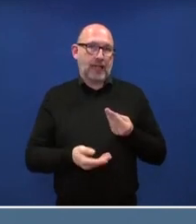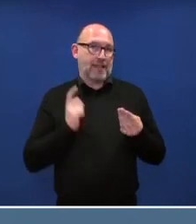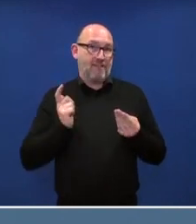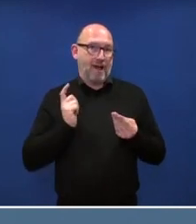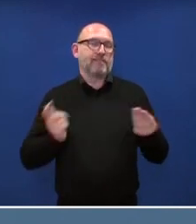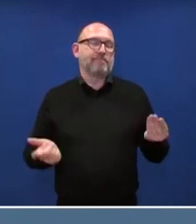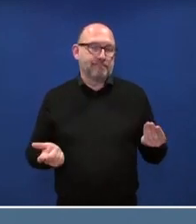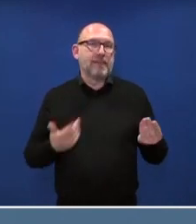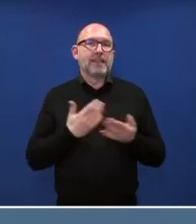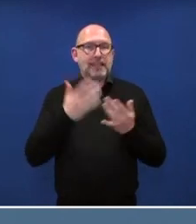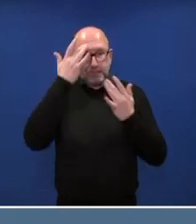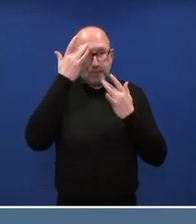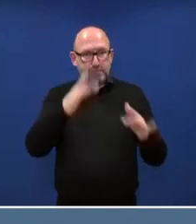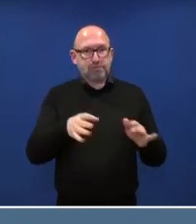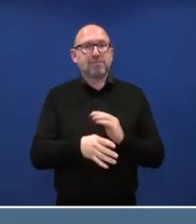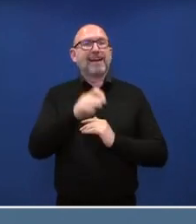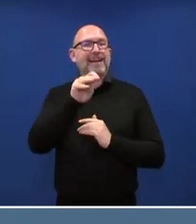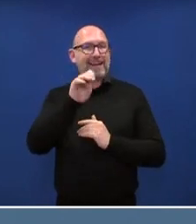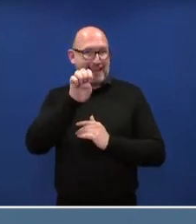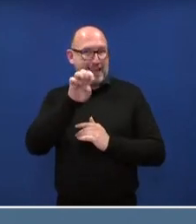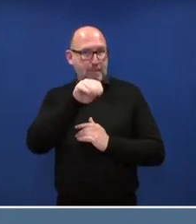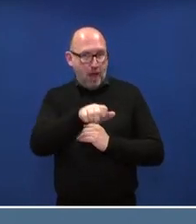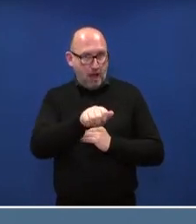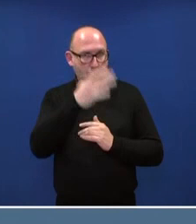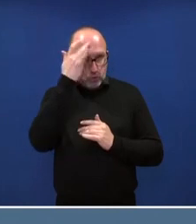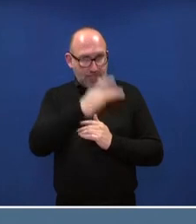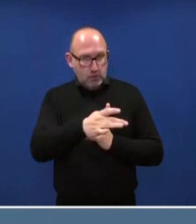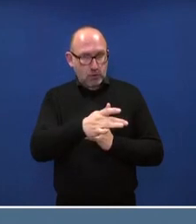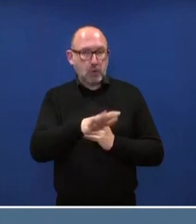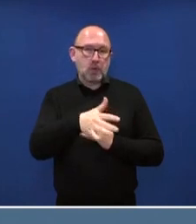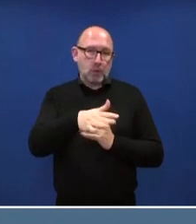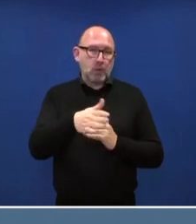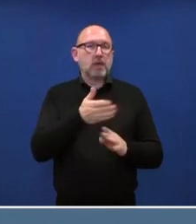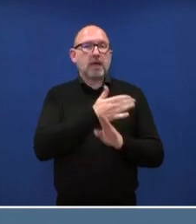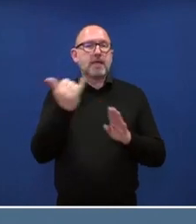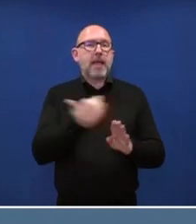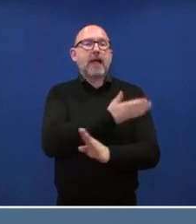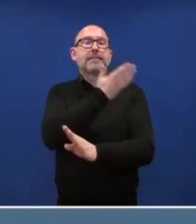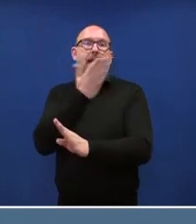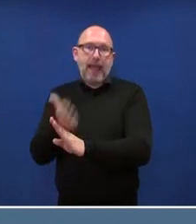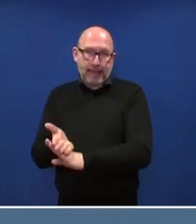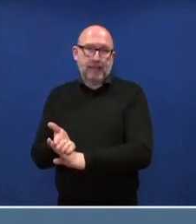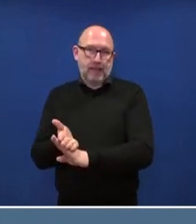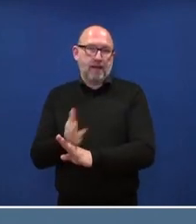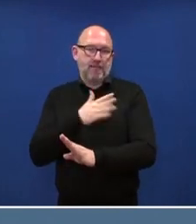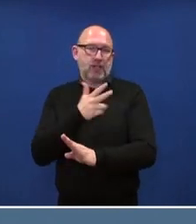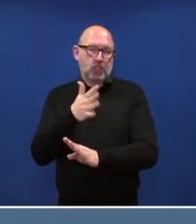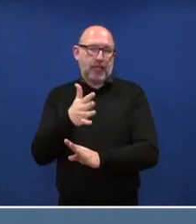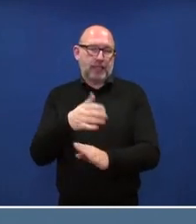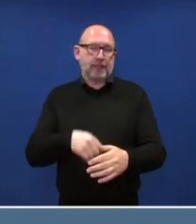deshalb mit einer Zulassung durch die EMA erst gegen Ende des Jahres rechnen können oder